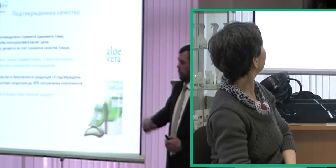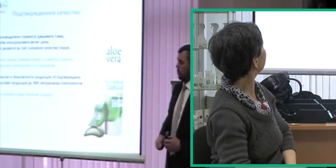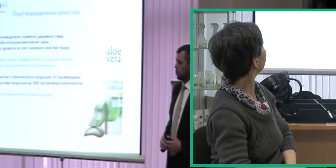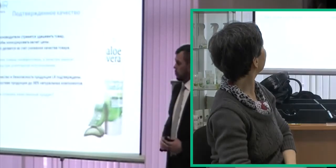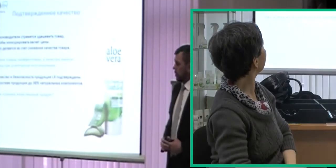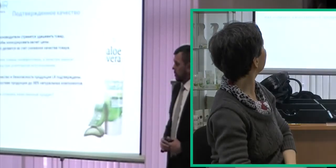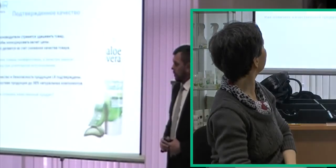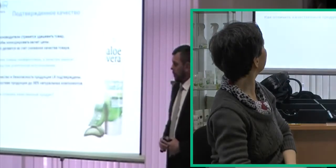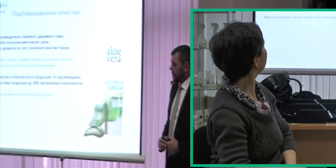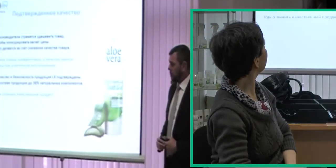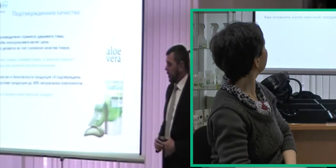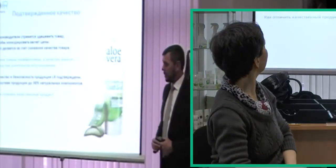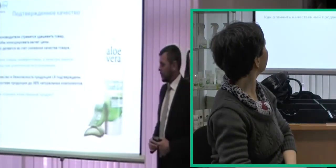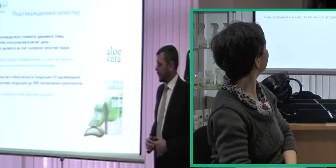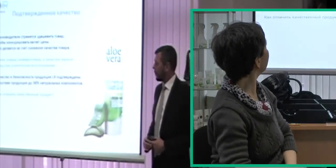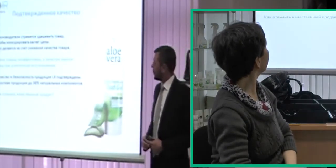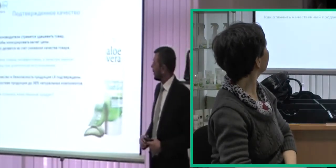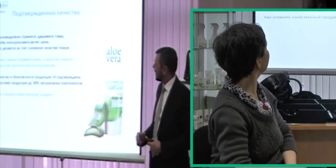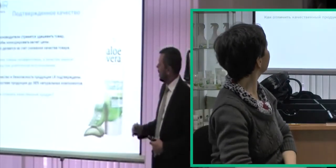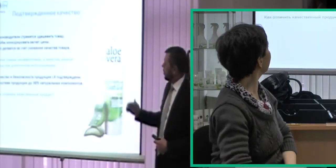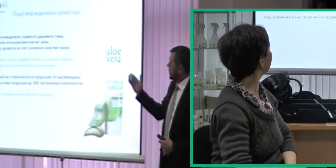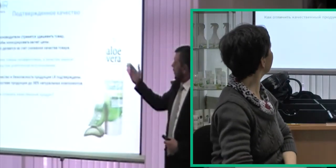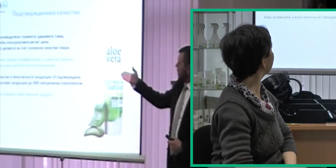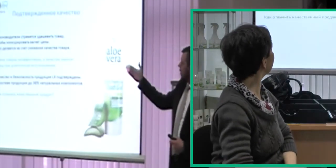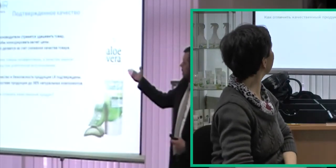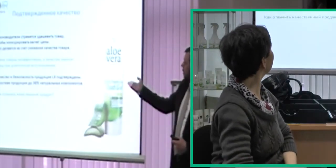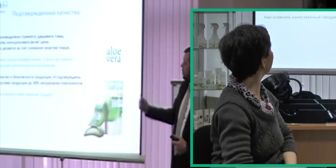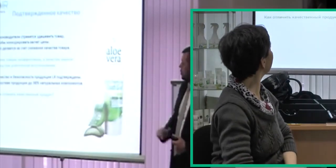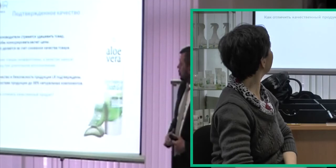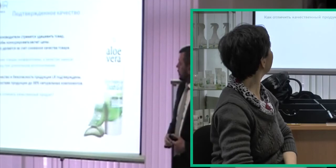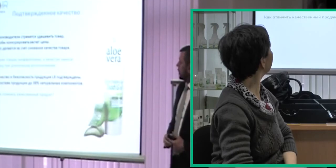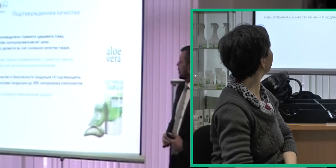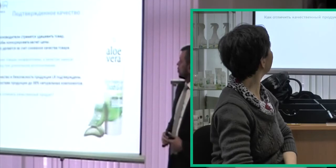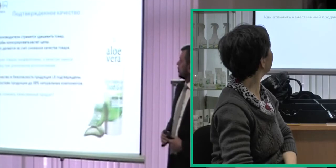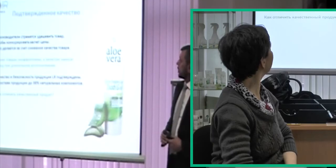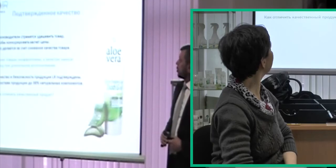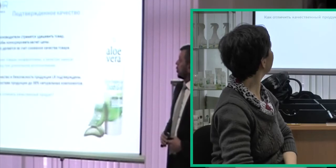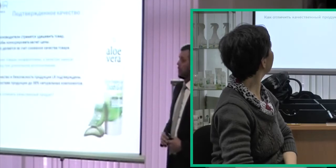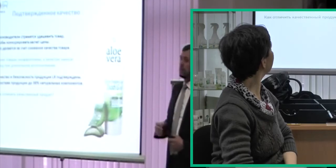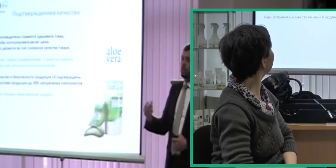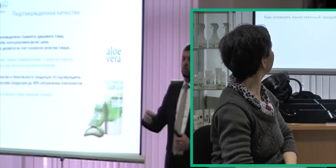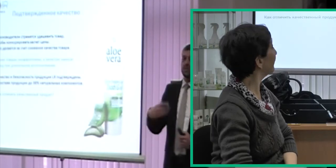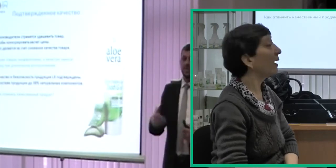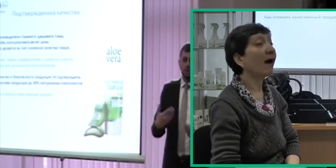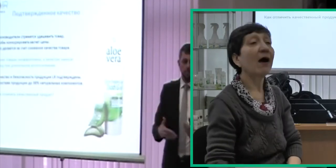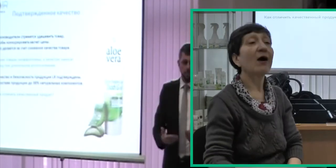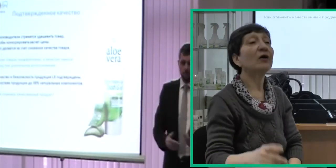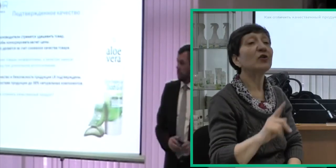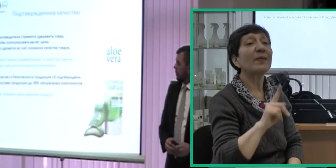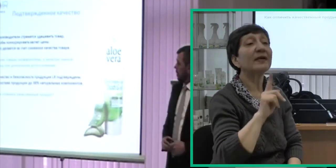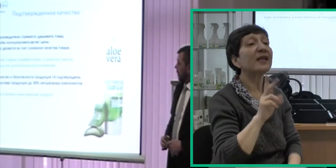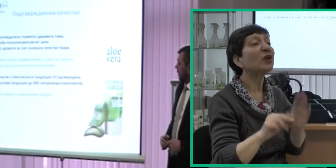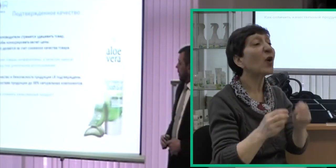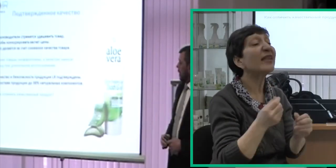утруждать себя и переводчиками. Производители стремятся удушевить товар, чтобы конкурировать за счет цены.